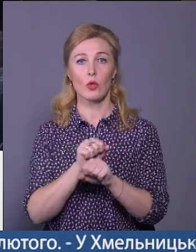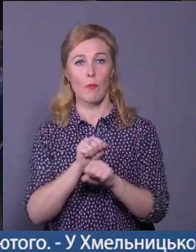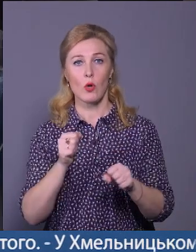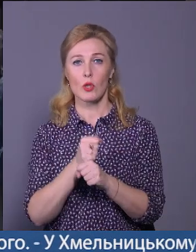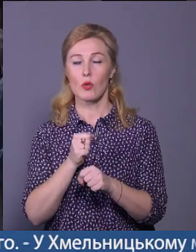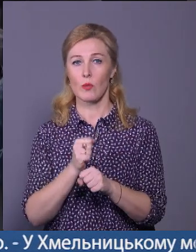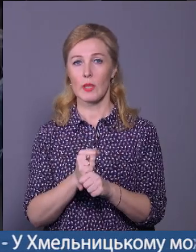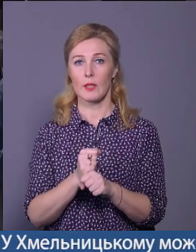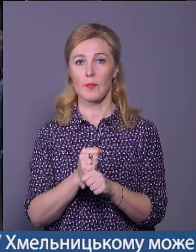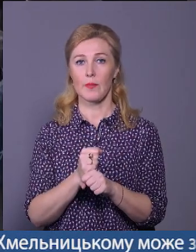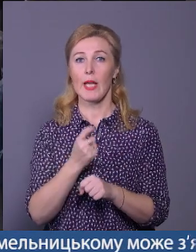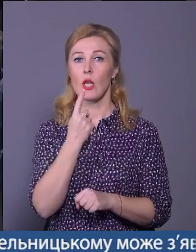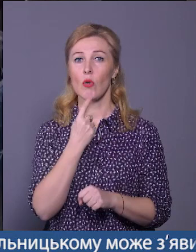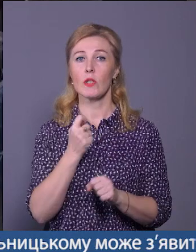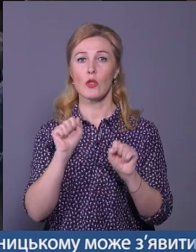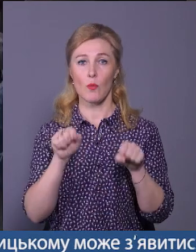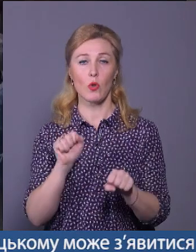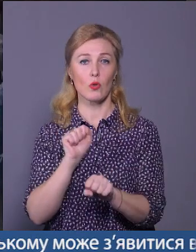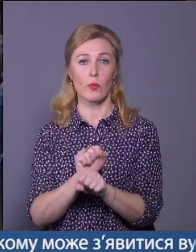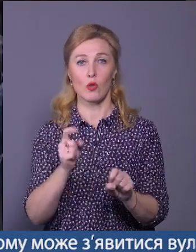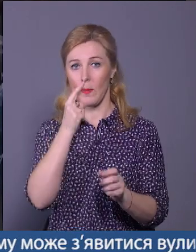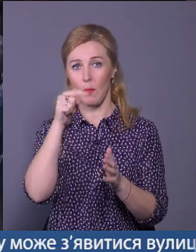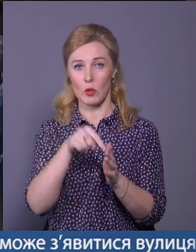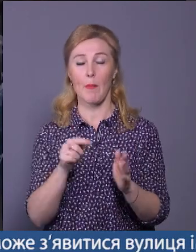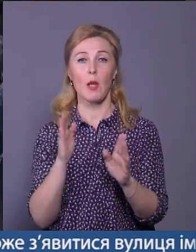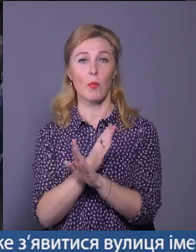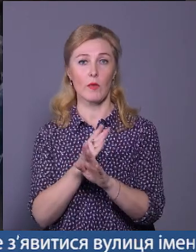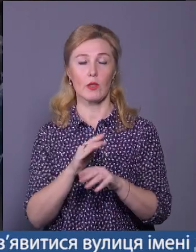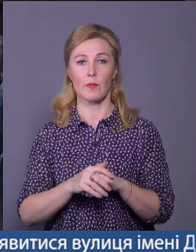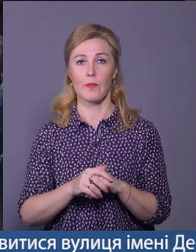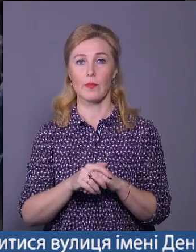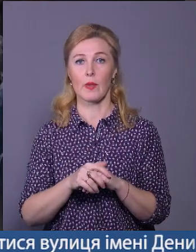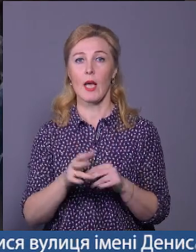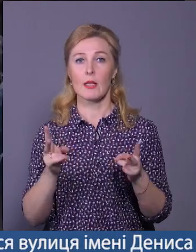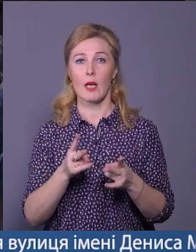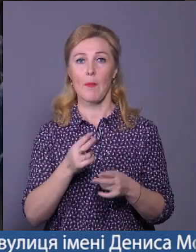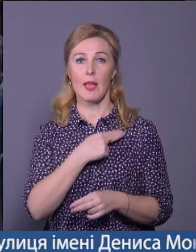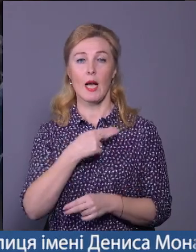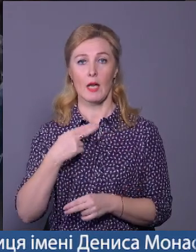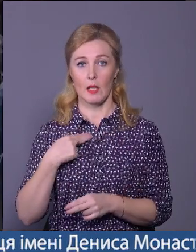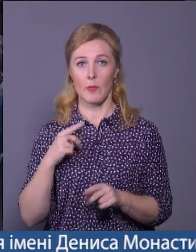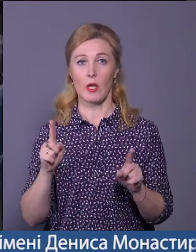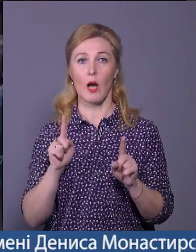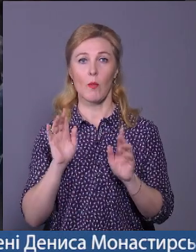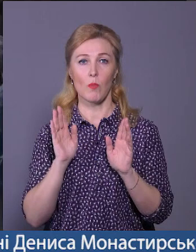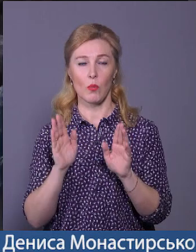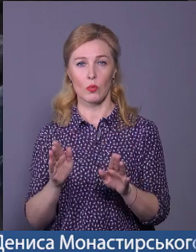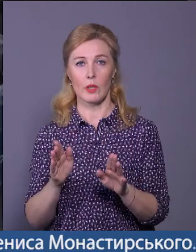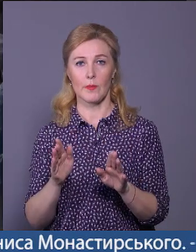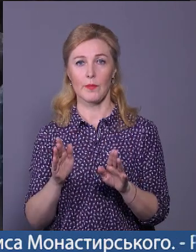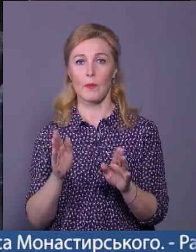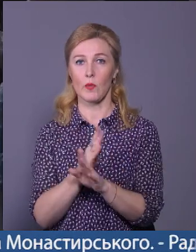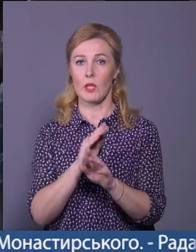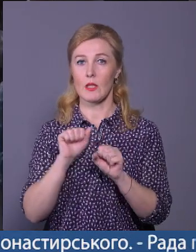тампонаду, і кровотечі можна зупинити для того, щоб не потрапило повітря. Всередину потрібно наклеїти оклюзійну наліпку, яка буде вентилювати або не вентилювати